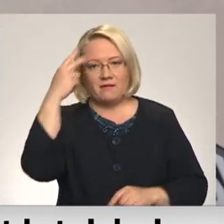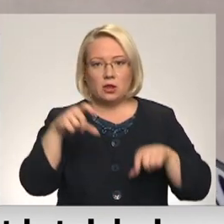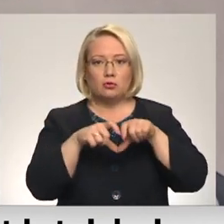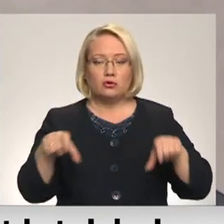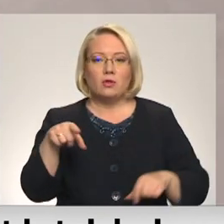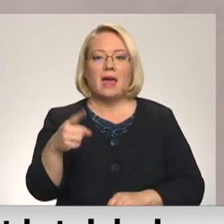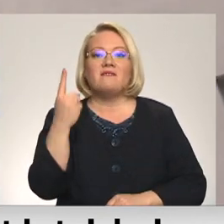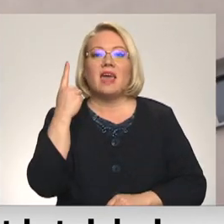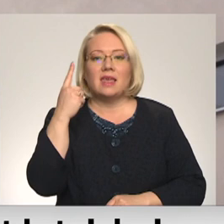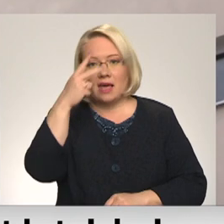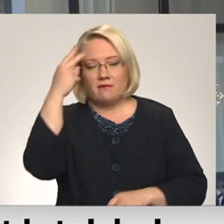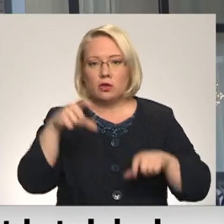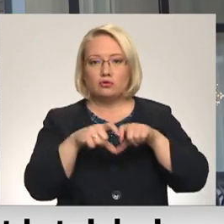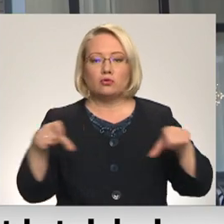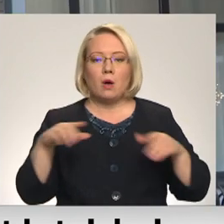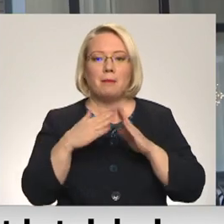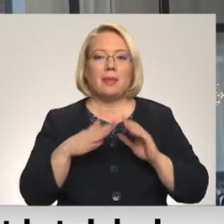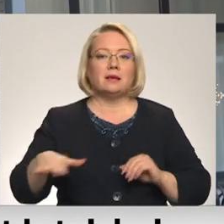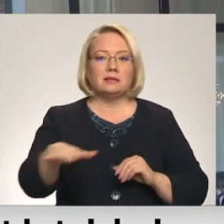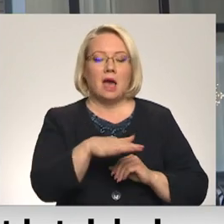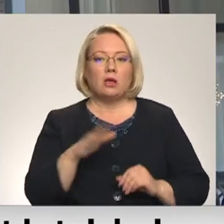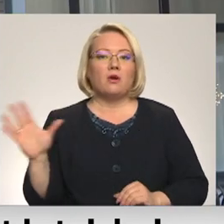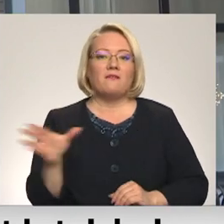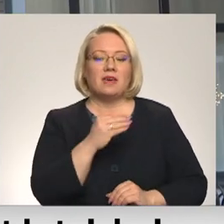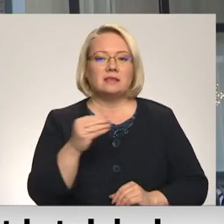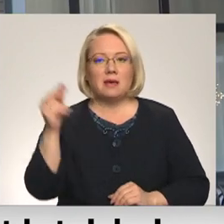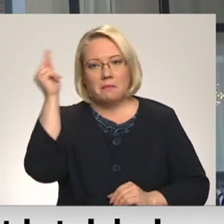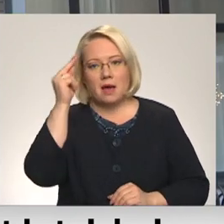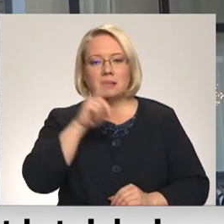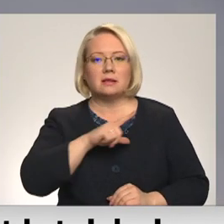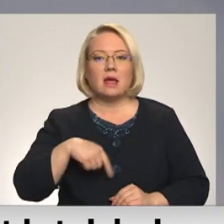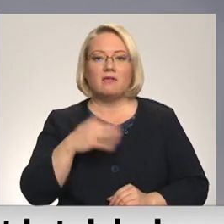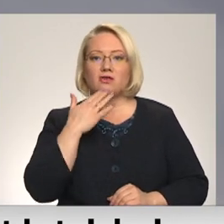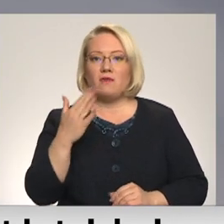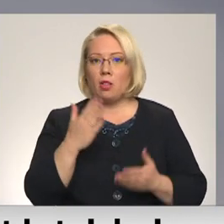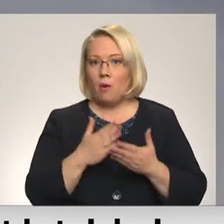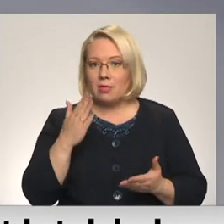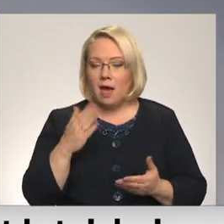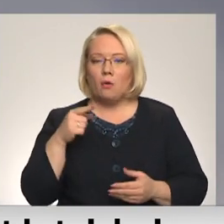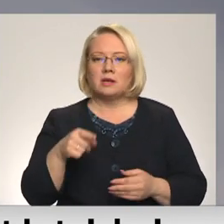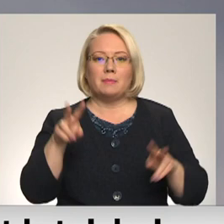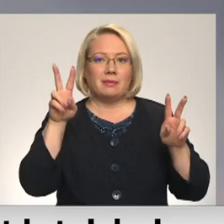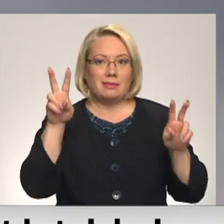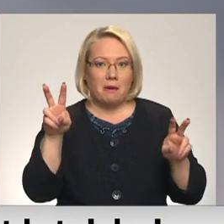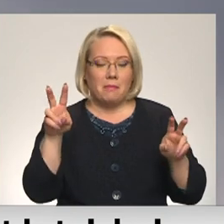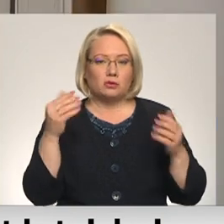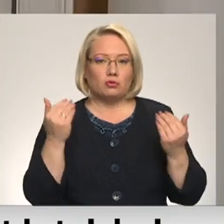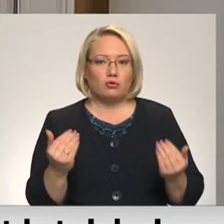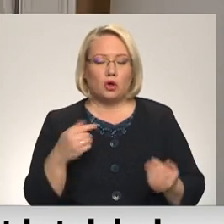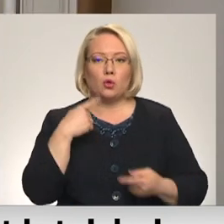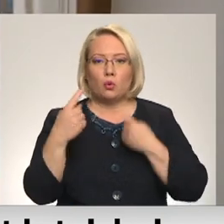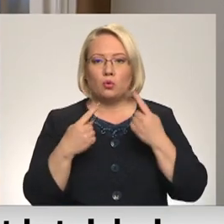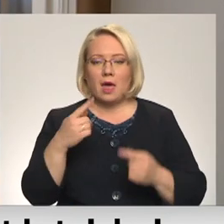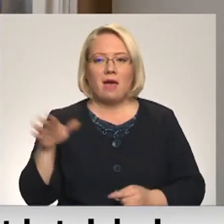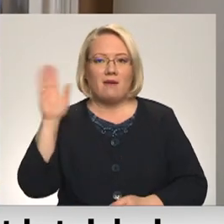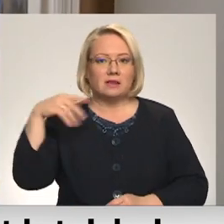kura ir vienīgā vidusskola pilsētā, kur visi skolās mācās tikai latviešu valodā. Šis bija viens no tematiem, par kur šodien runāja valsts, prezidents un